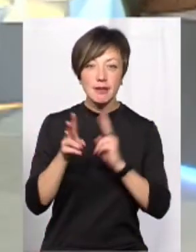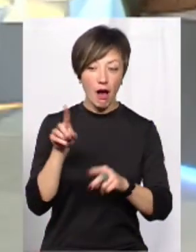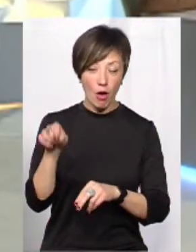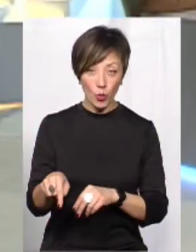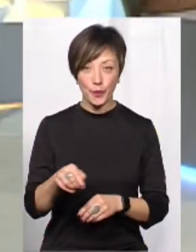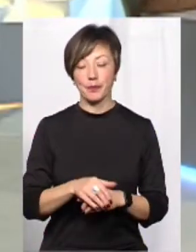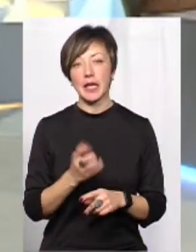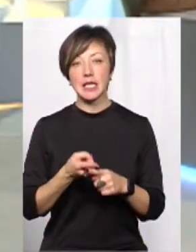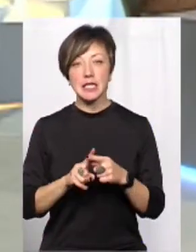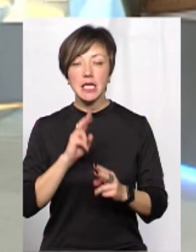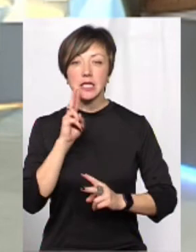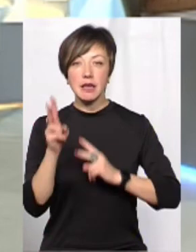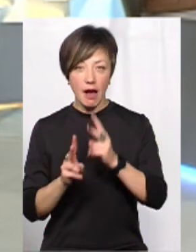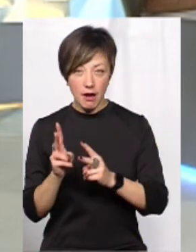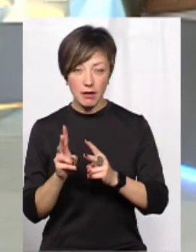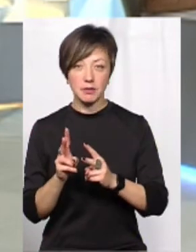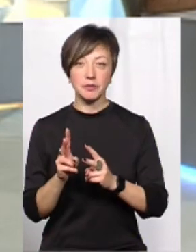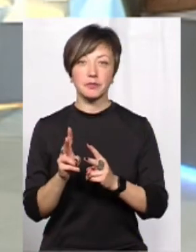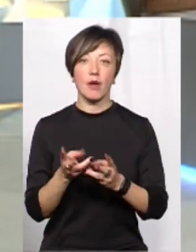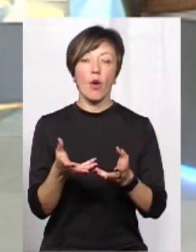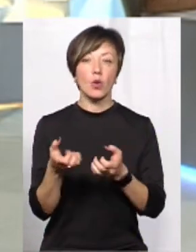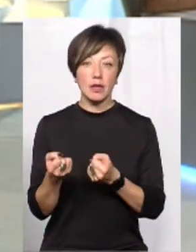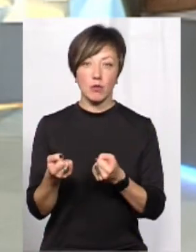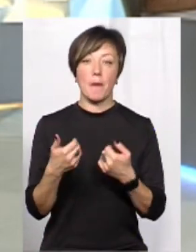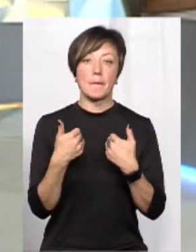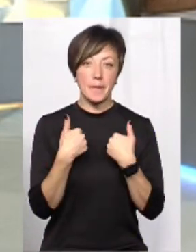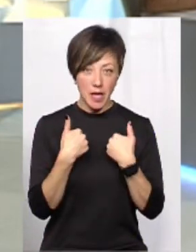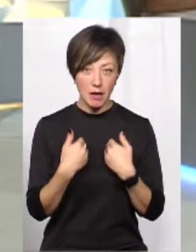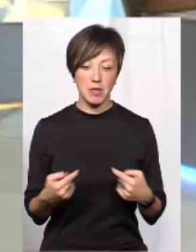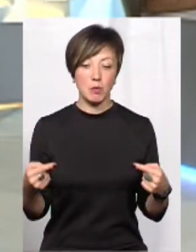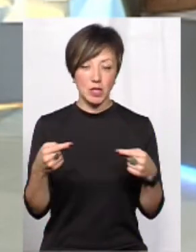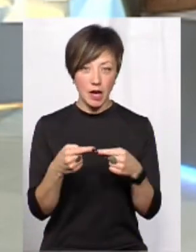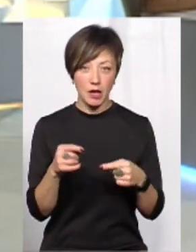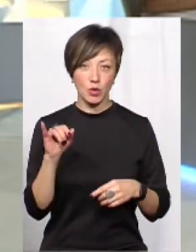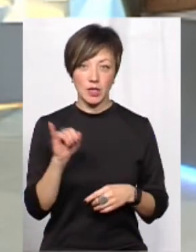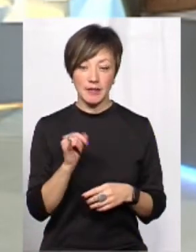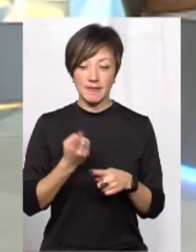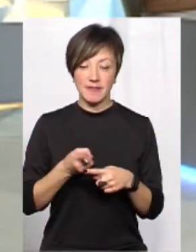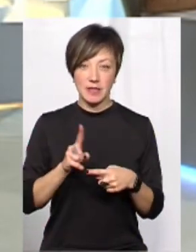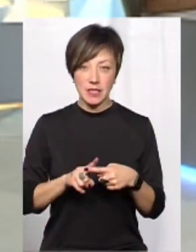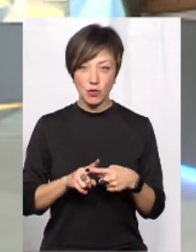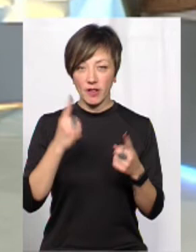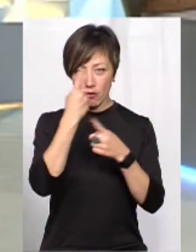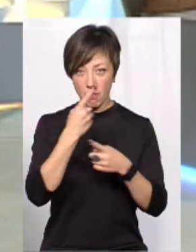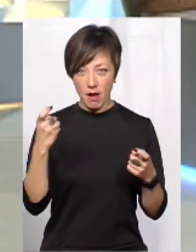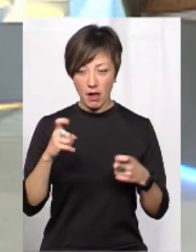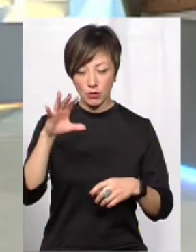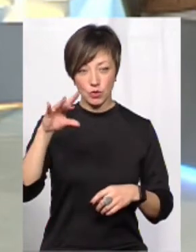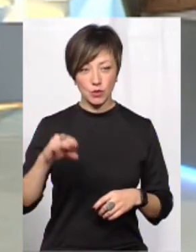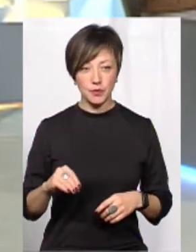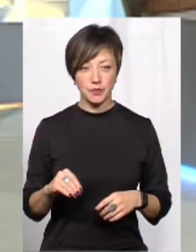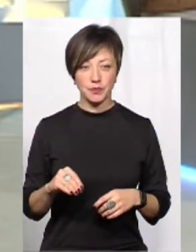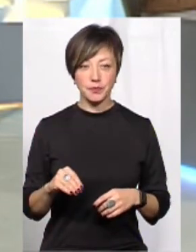Цю скаргу отримуємо ми безпосередньо. Цю інформацію